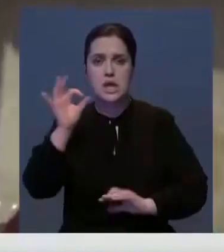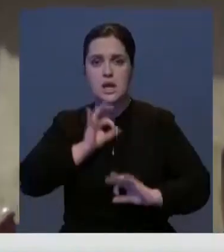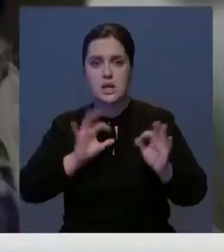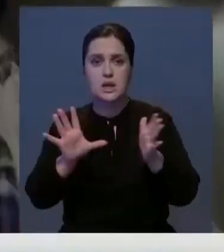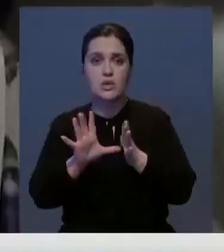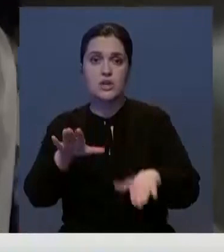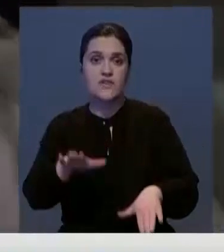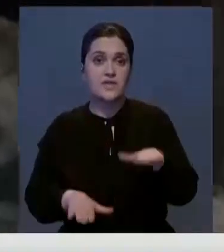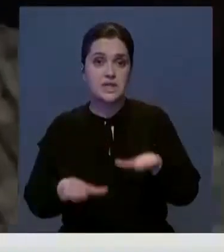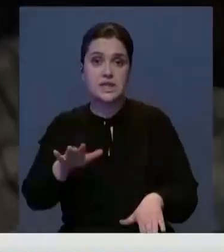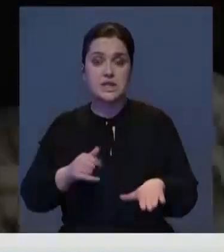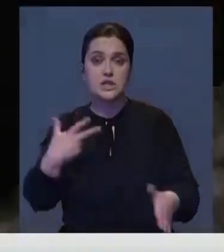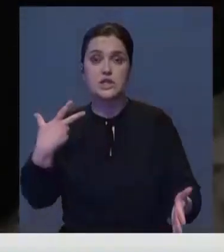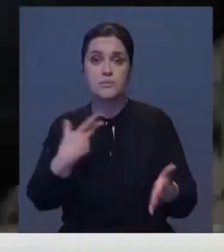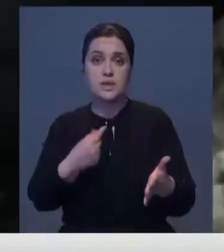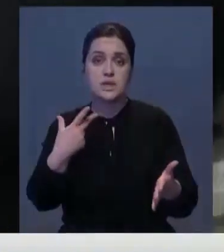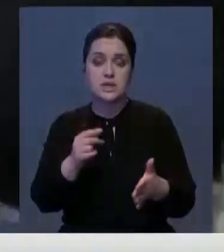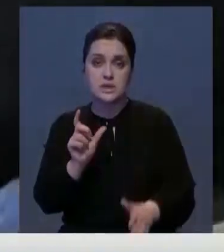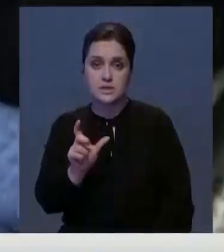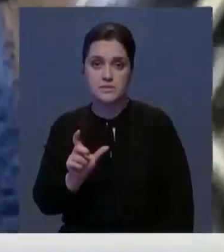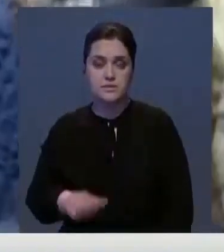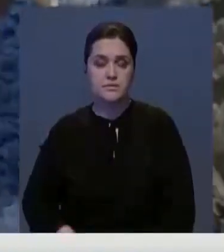лекарства, электронные весы и шприцы.